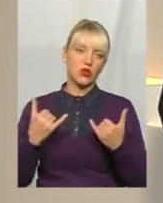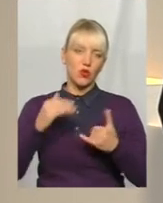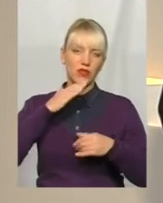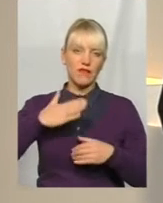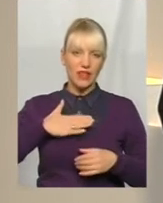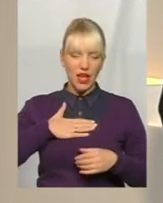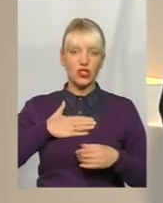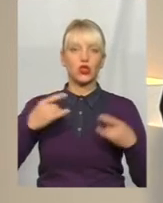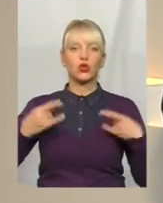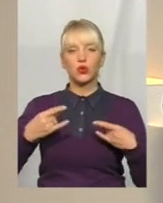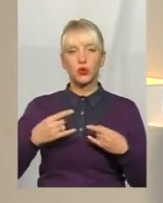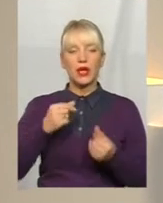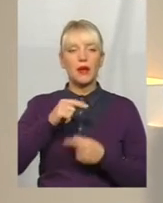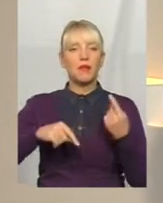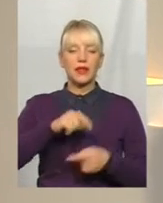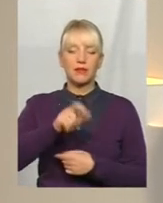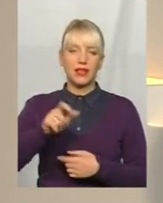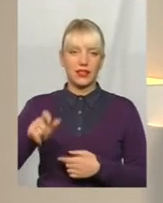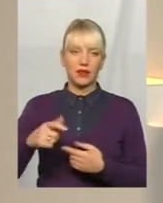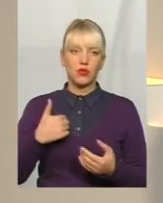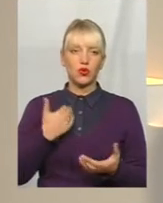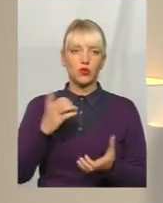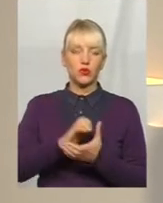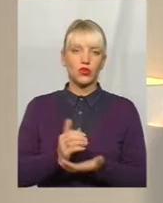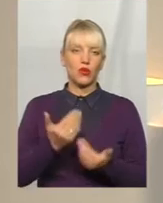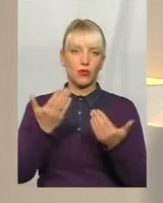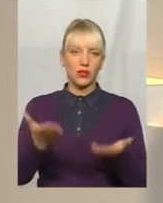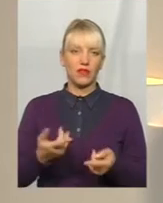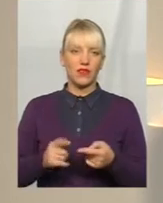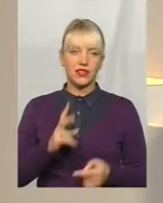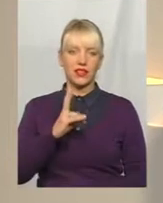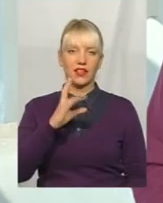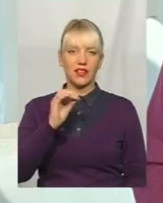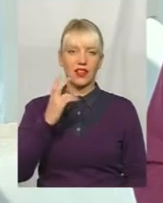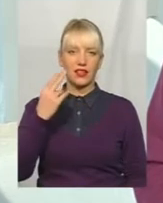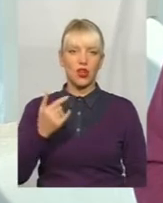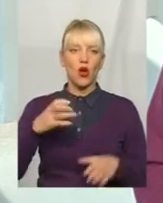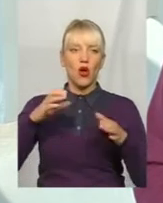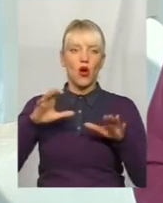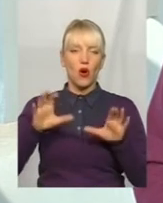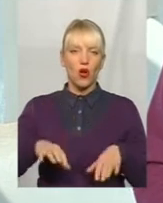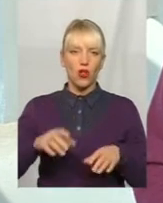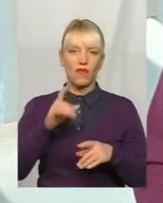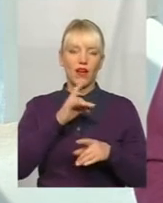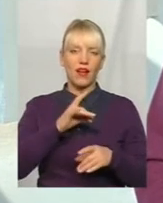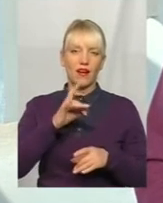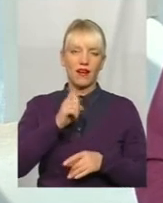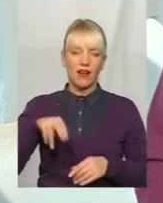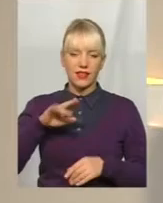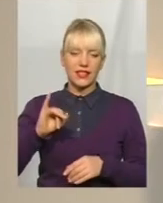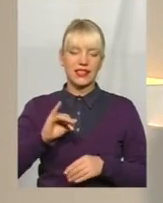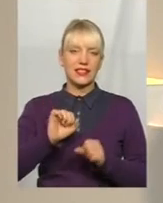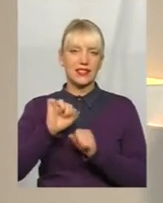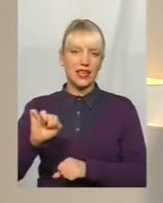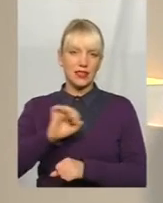підприємці. Хочу вас з ними познайомити. Отож, в нашій студії Надія Кнець, голова Ради профспілки захисту підприємництва. Доброго дня.